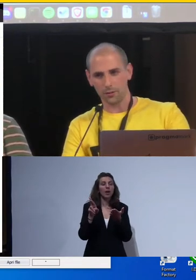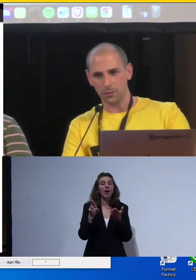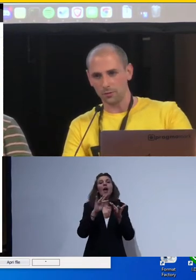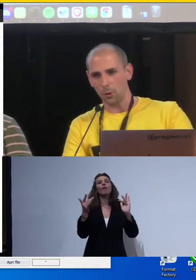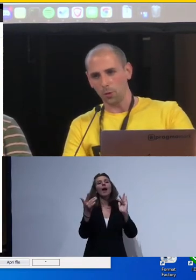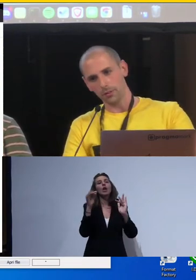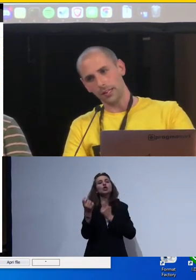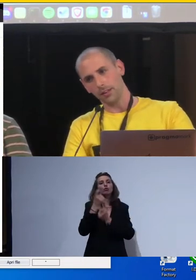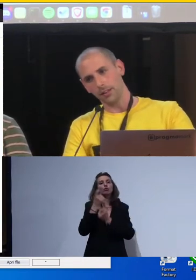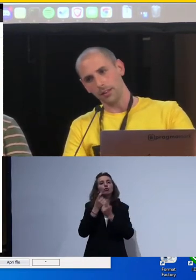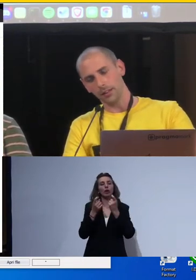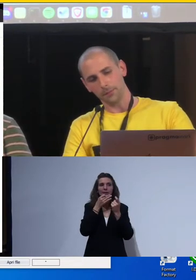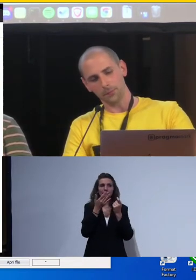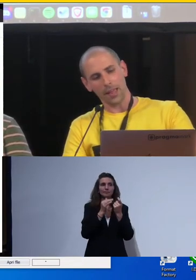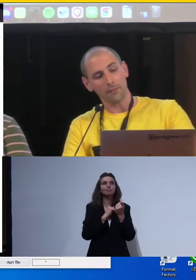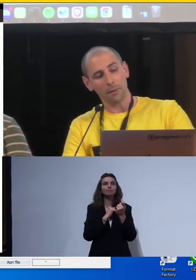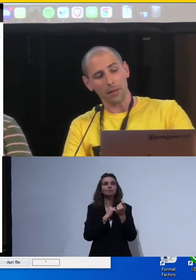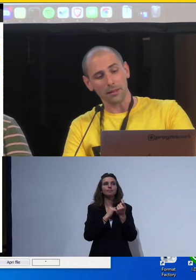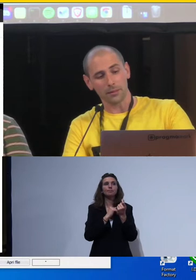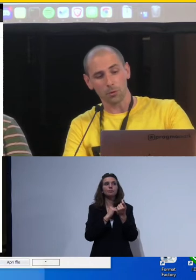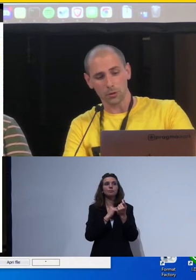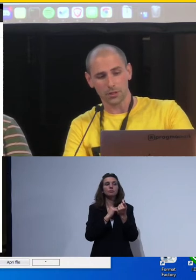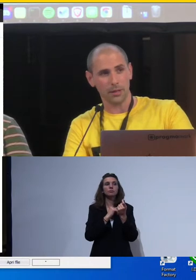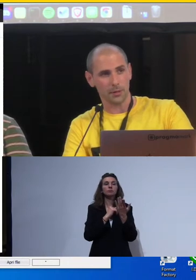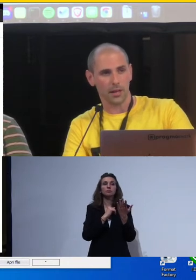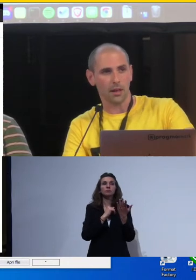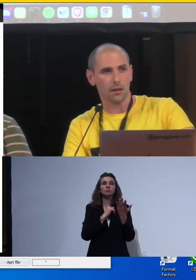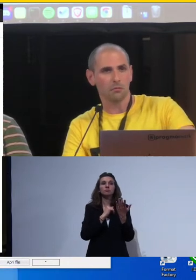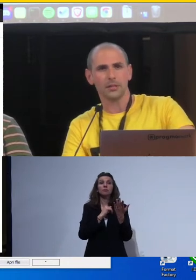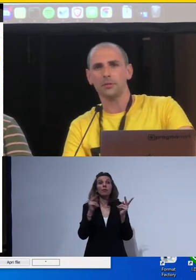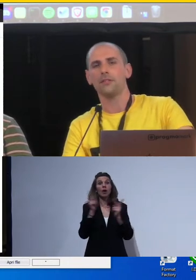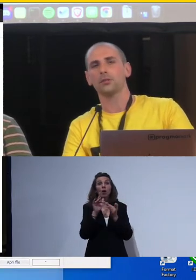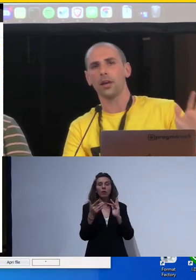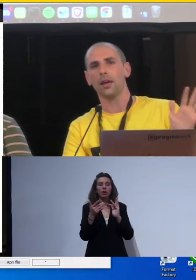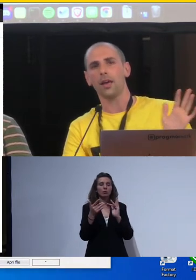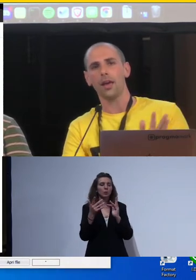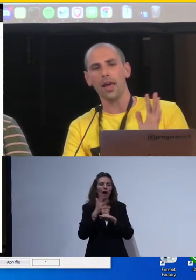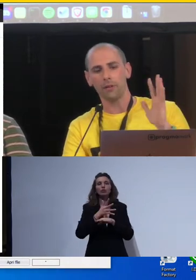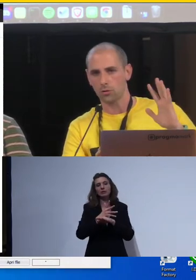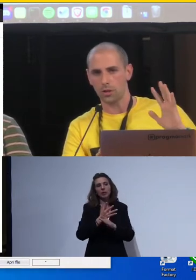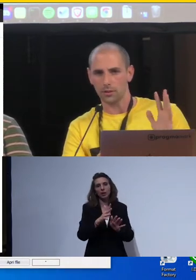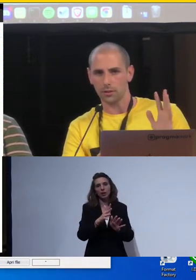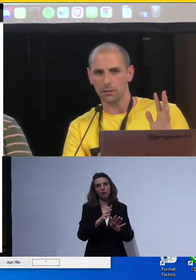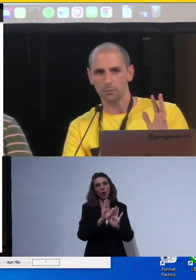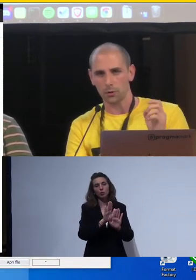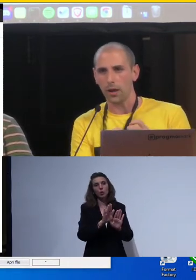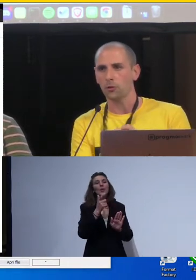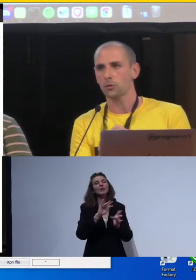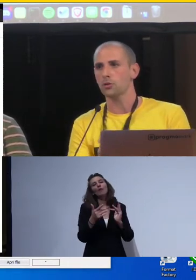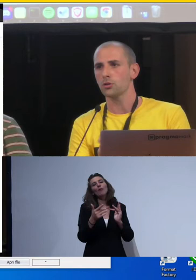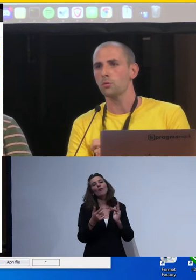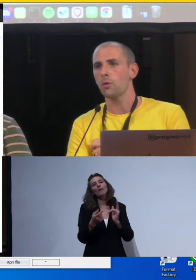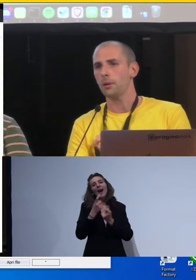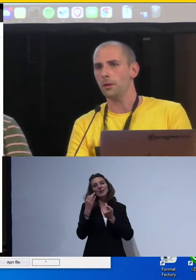è veramente molto accessibile di per sé, per il semplice fatto che è un file sorgente, per